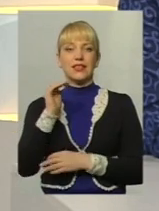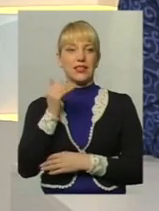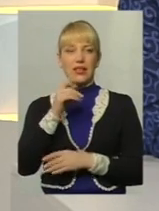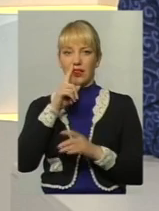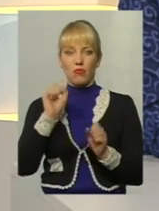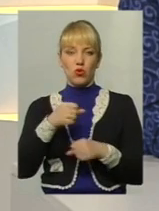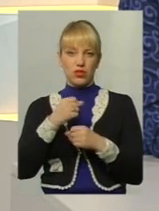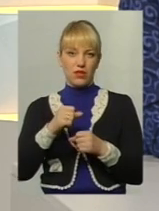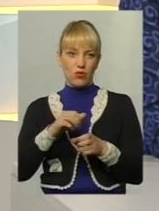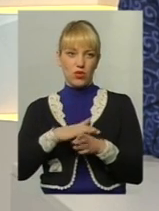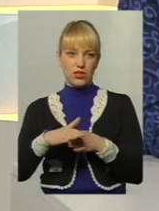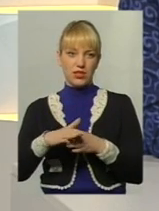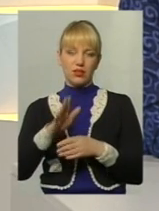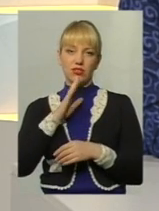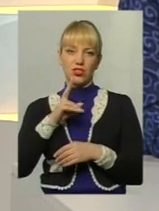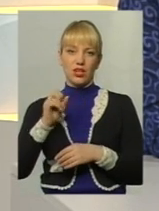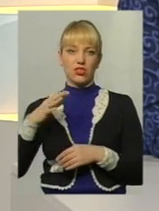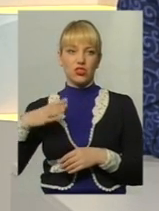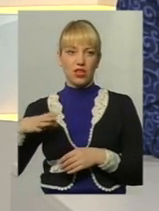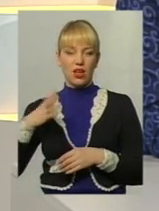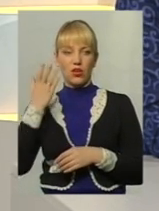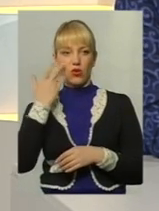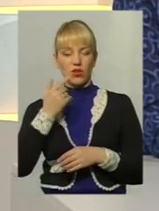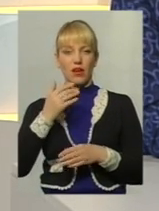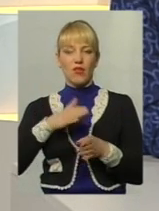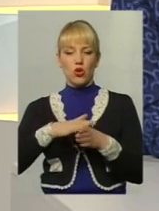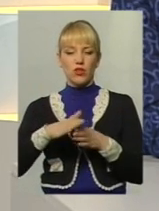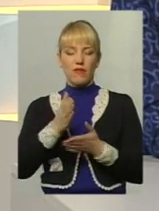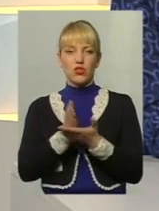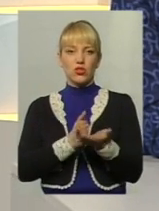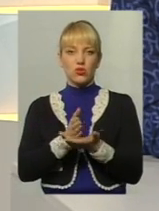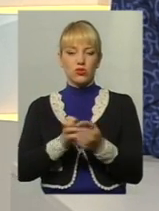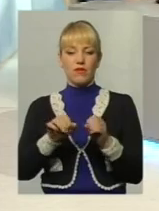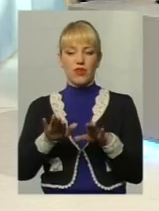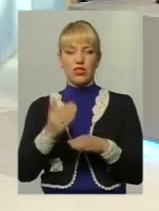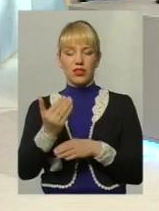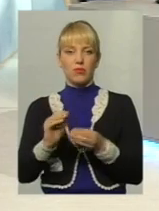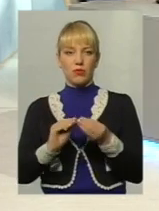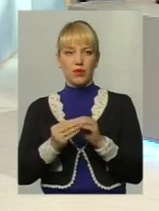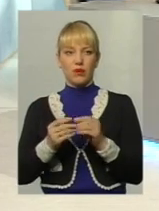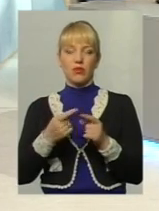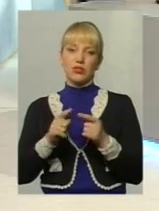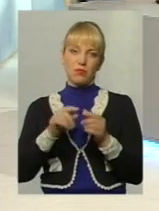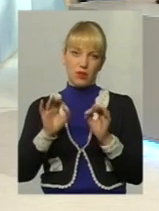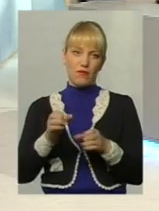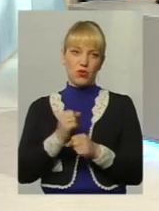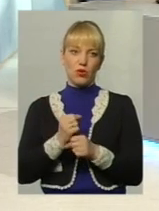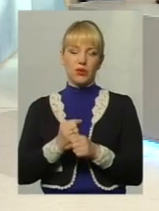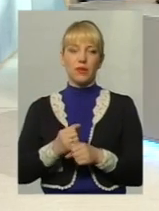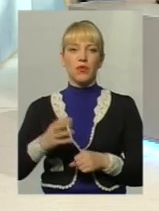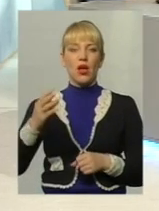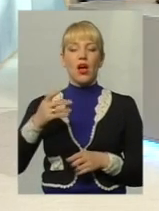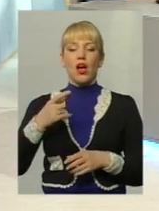реалізувати. Жінка чекає, коли виконавча служба вирішить її проблеми. Чи правильно в народі? Позиція